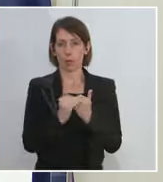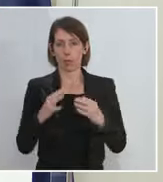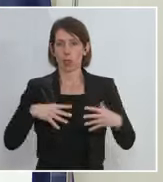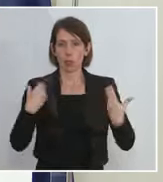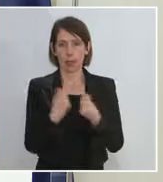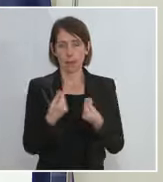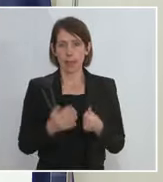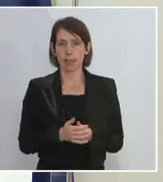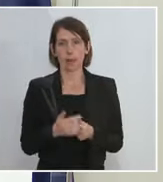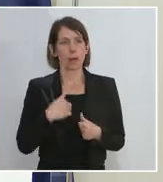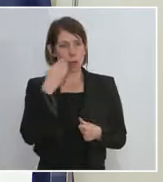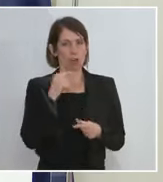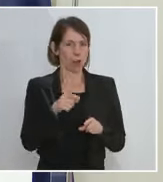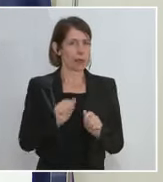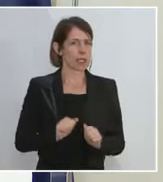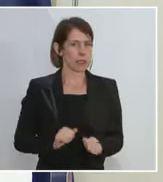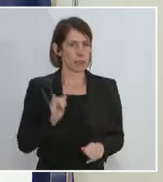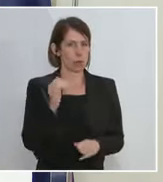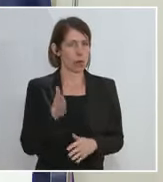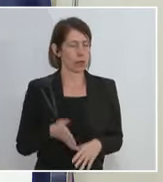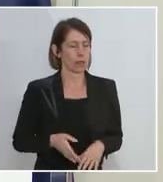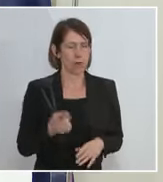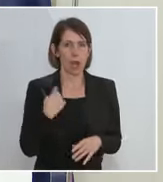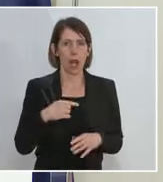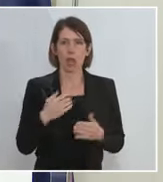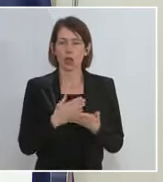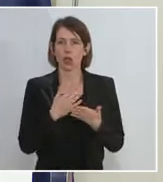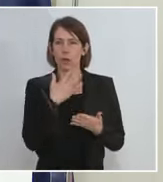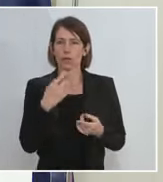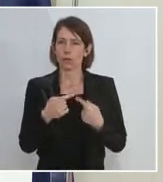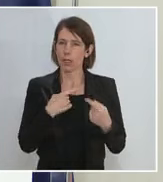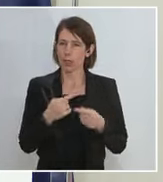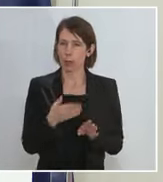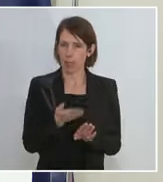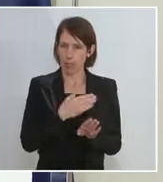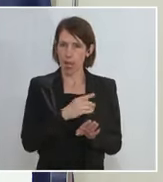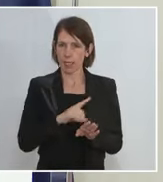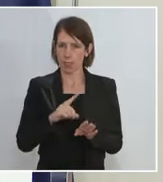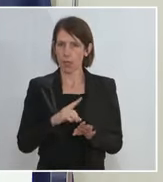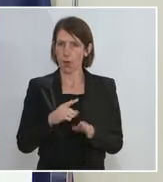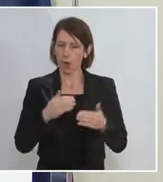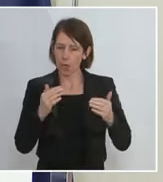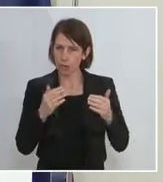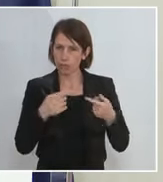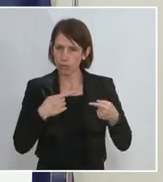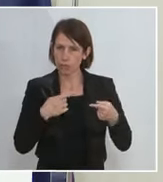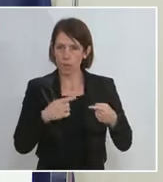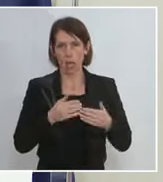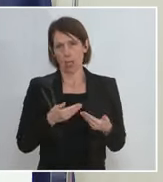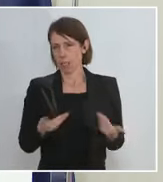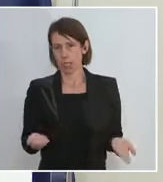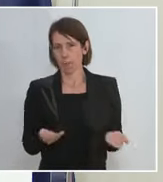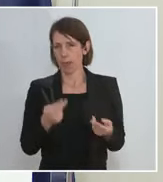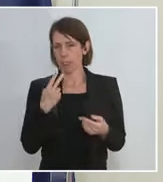das möglich sein wird. Denn bei all den Gesprächen, die ich geführt habe in der letzten Woche, habe ich den Eindruck, dass niemand in Europa